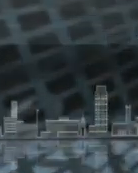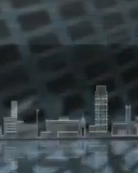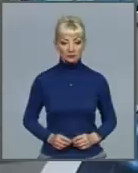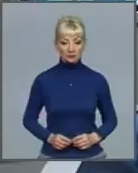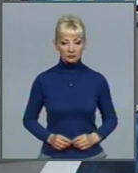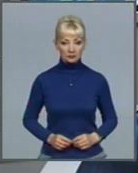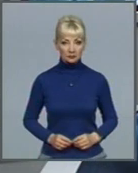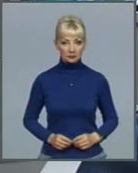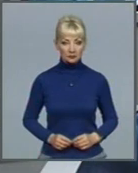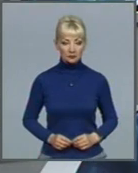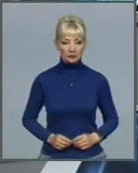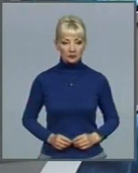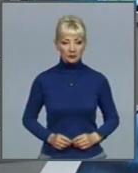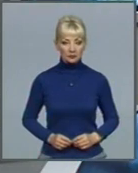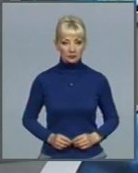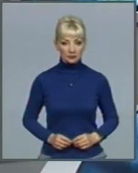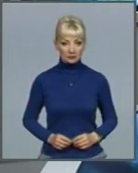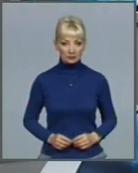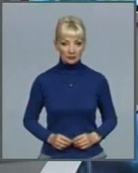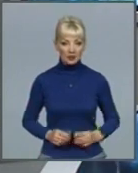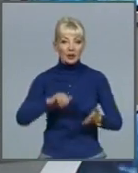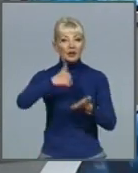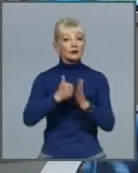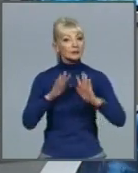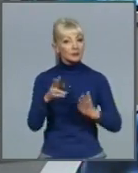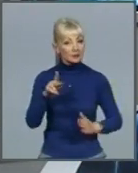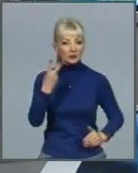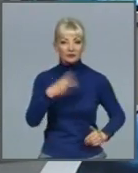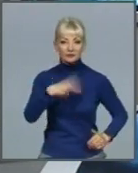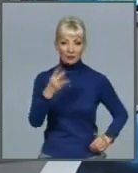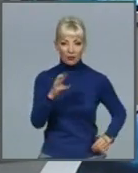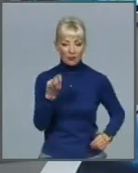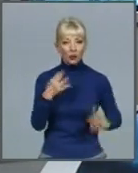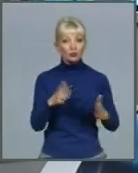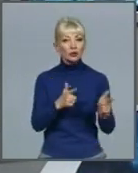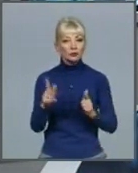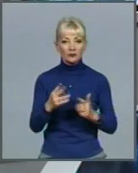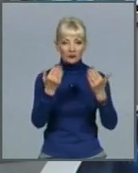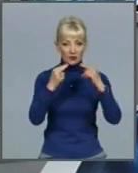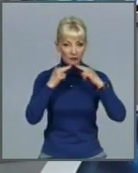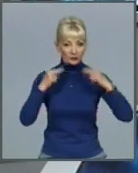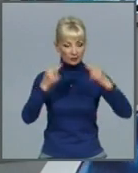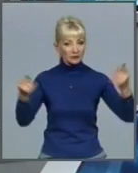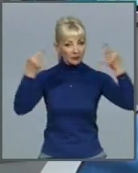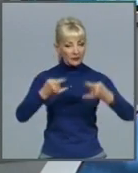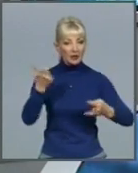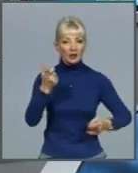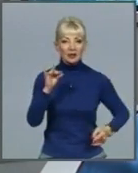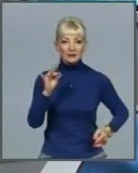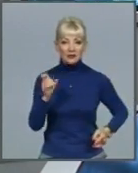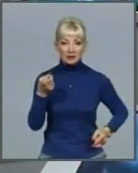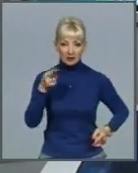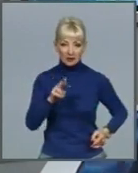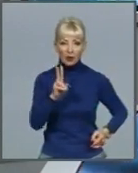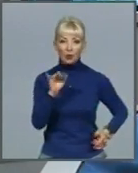Музика Головні події п'ятниця, 22 травня. Вже зібрані та готові до вашої уваги. В ефірі Харківські звісті. У студії Евгенія Кутнова.